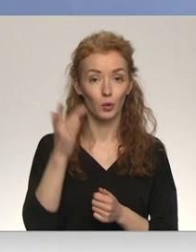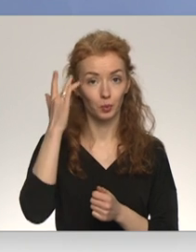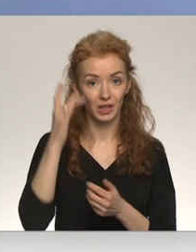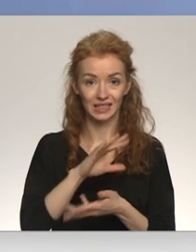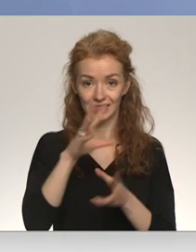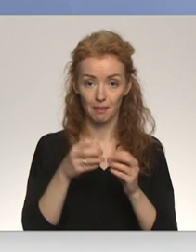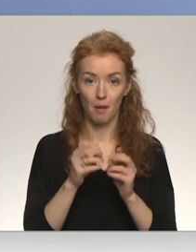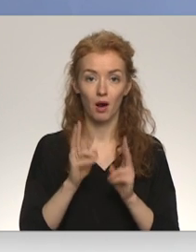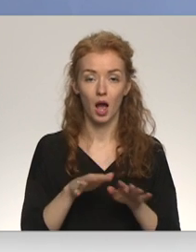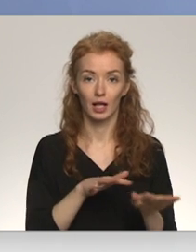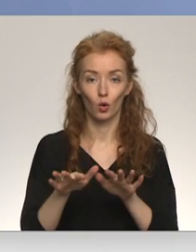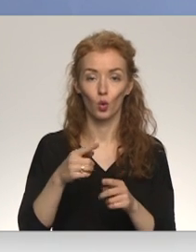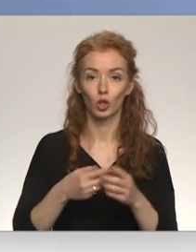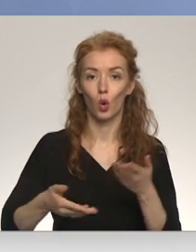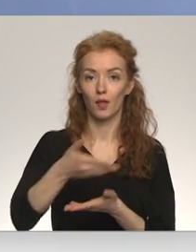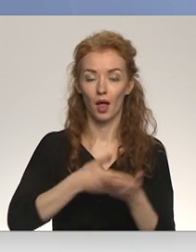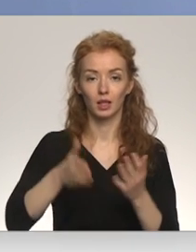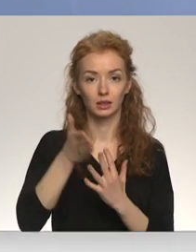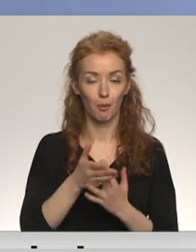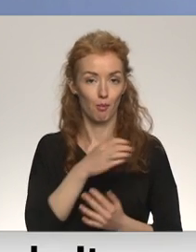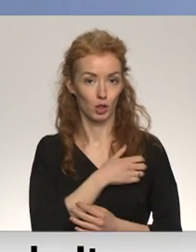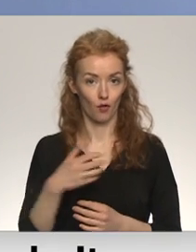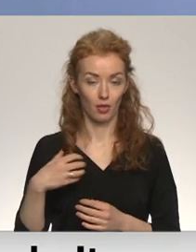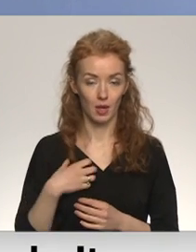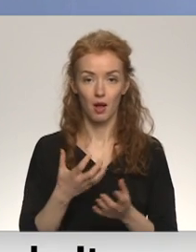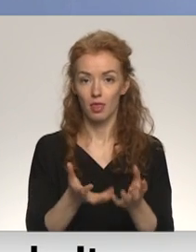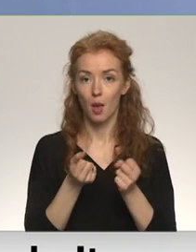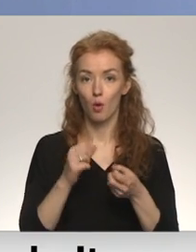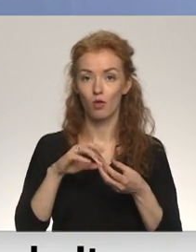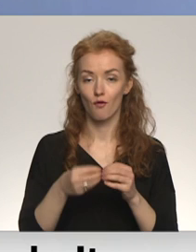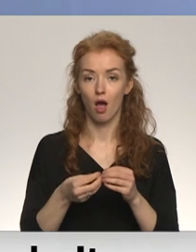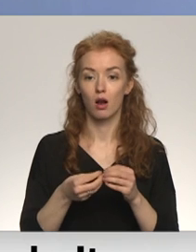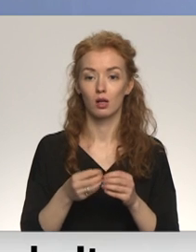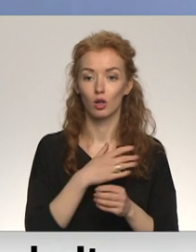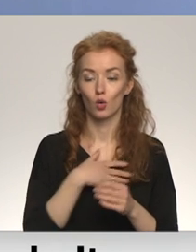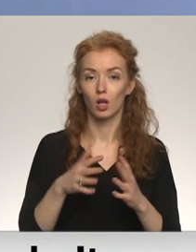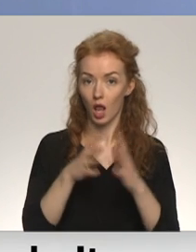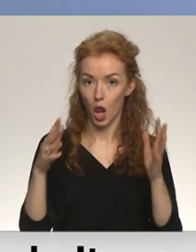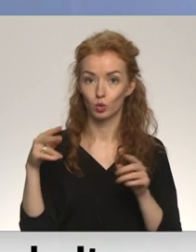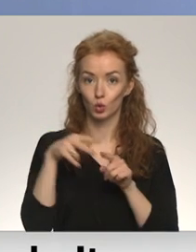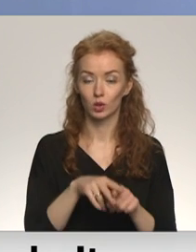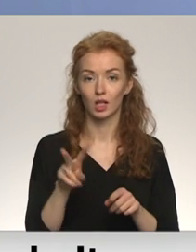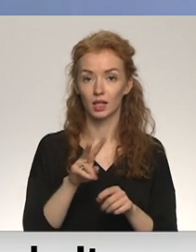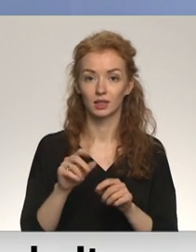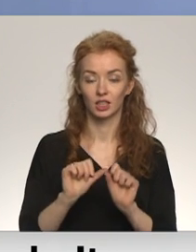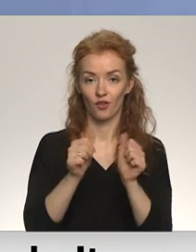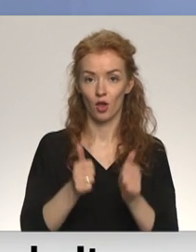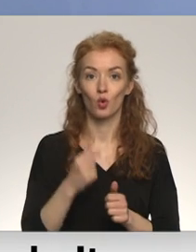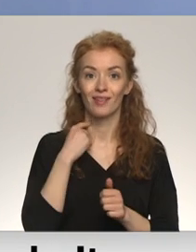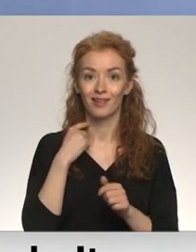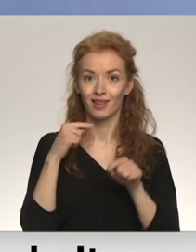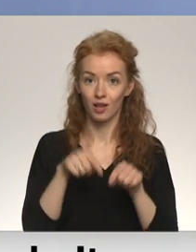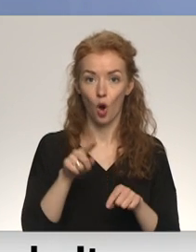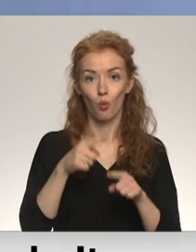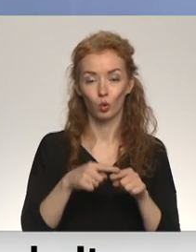solidaritāteis ar pašvaldībām, jo tomēr, ņemot vērā to ļoti vielu noslodas, kas izveidojas Rīgā